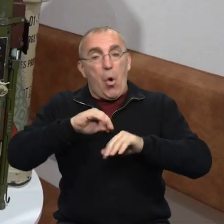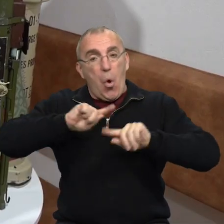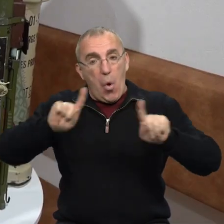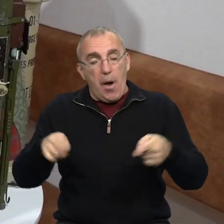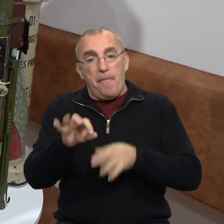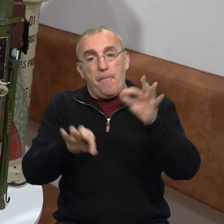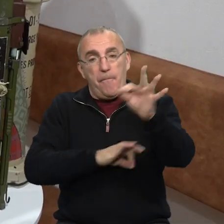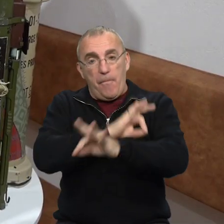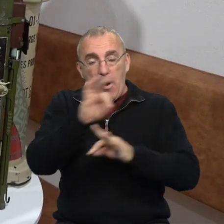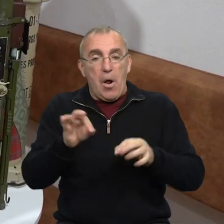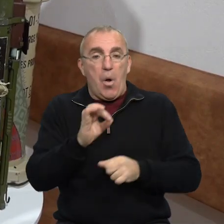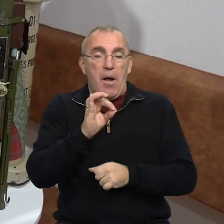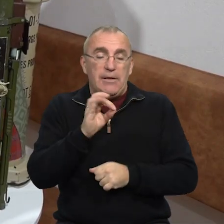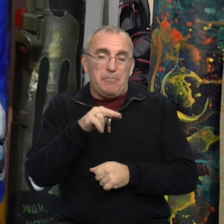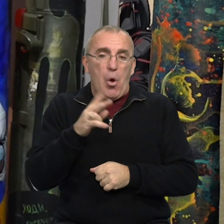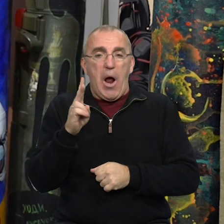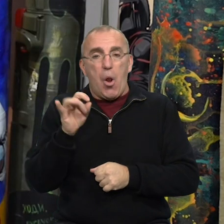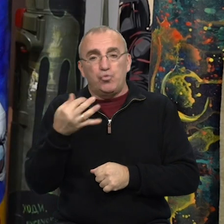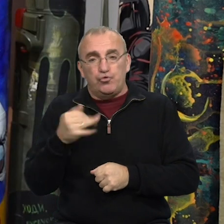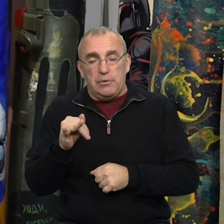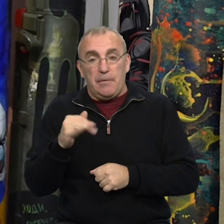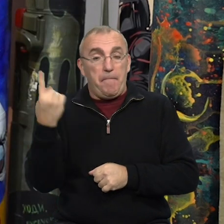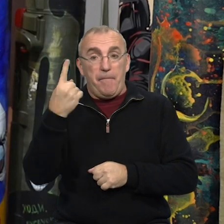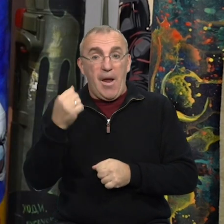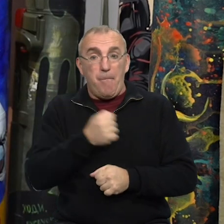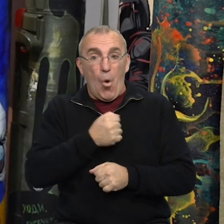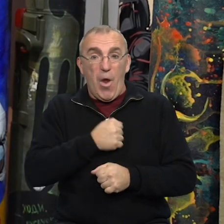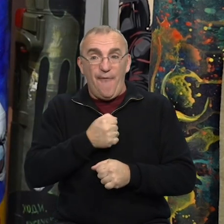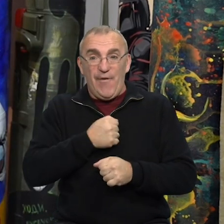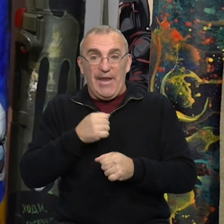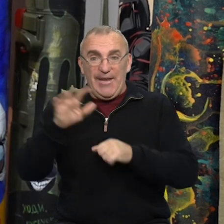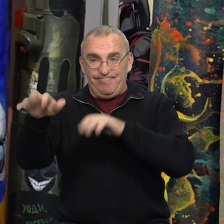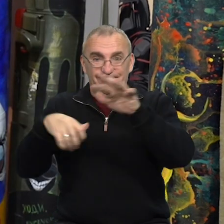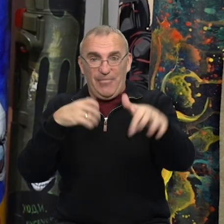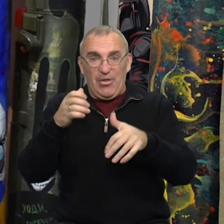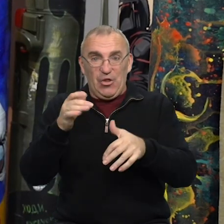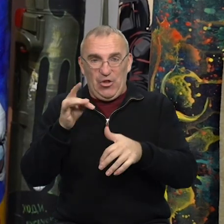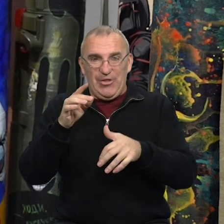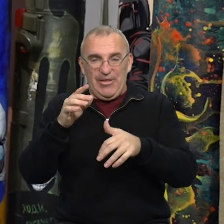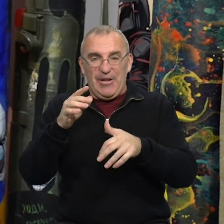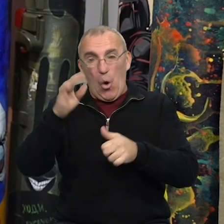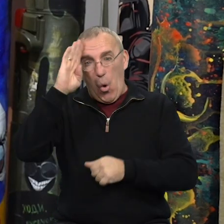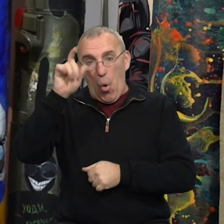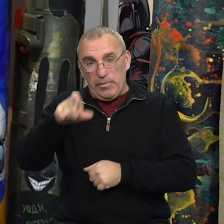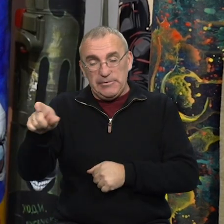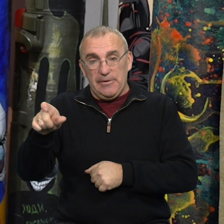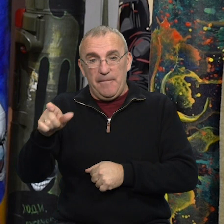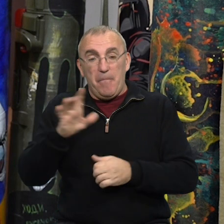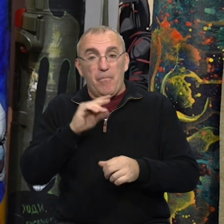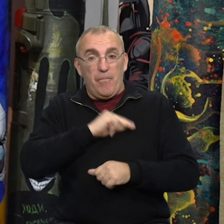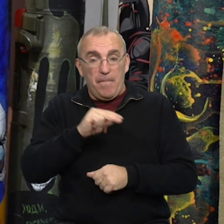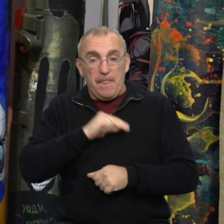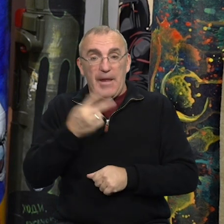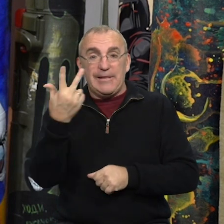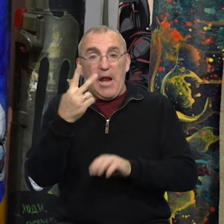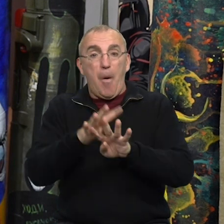співорганізатор проєкту Дмитро Калюжний. Коли нам передали перший такий бойовий трофей, як виявилося, були хлопці, які